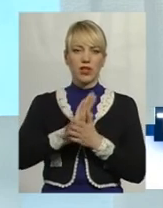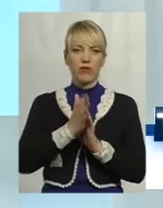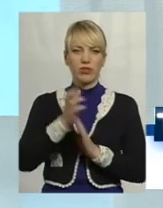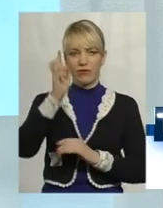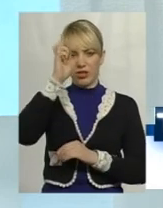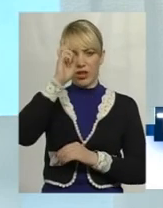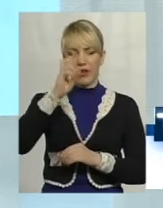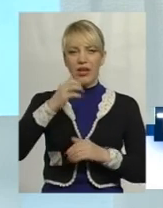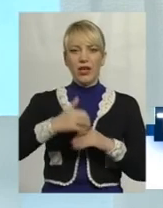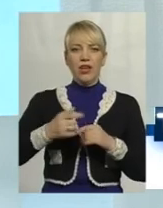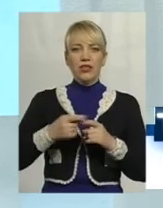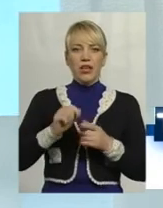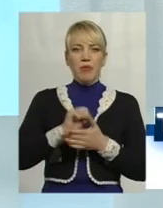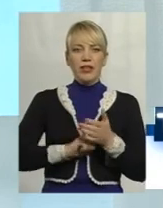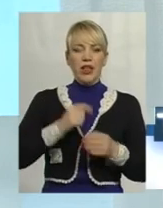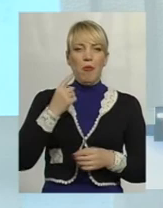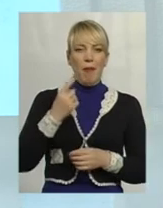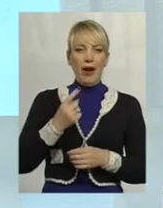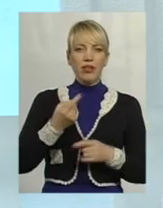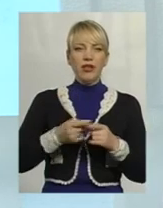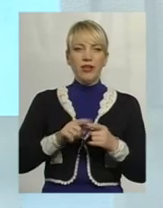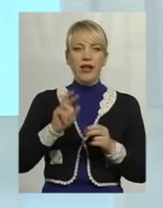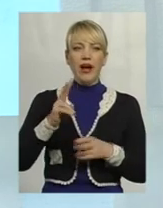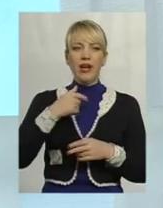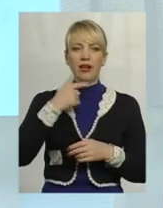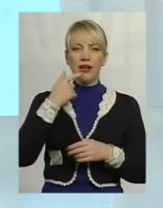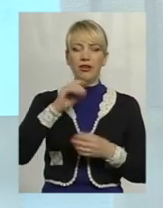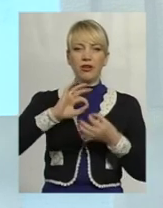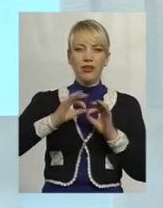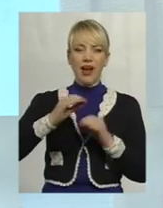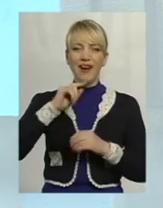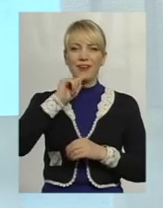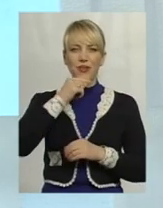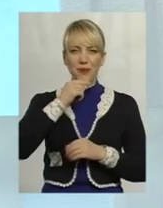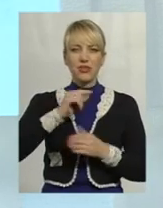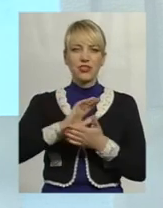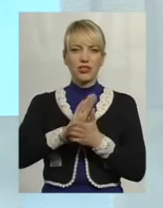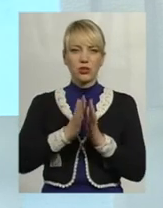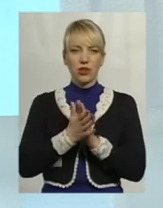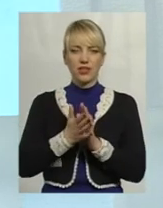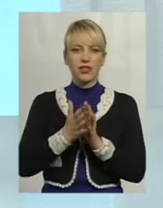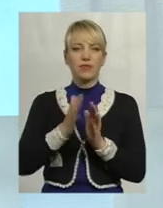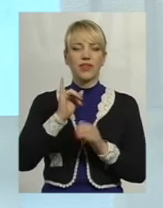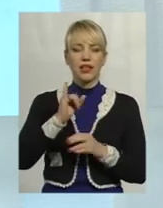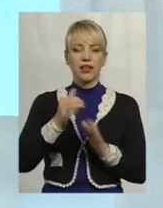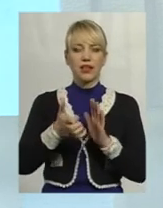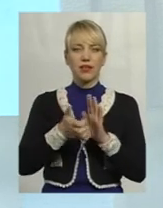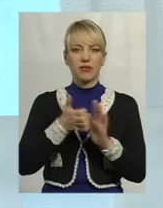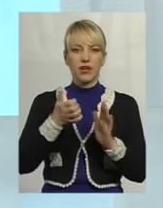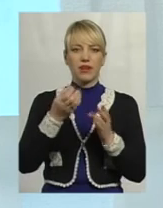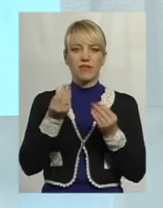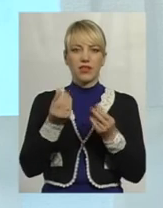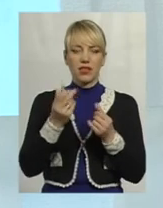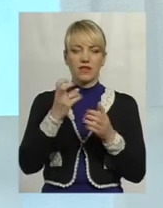державі. Серед цих причин, по-перше, це, як я вже сказав, скрутна економічна ситуація, а по-друге, брак фінансових ресурсів на